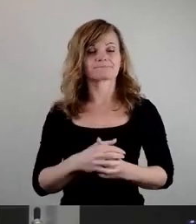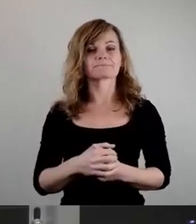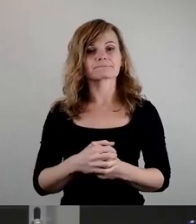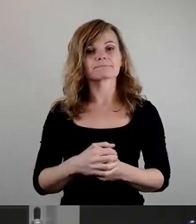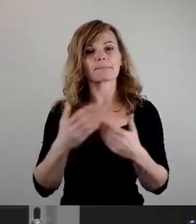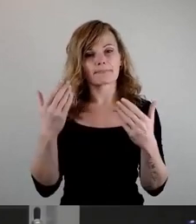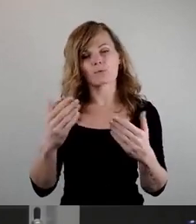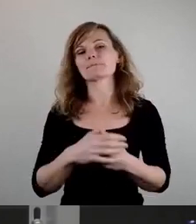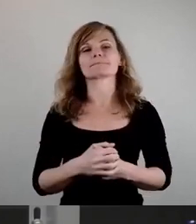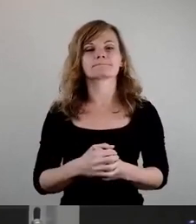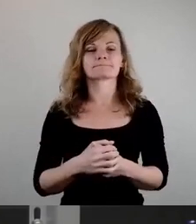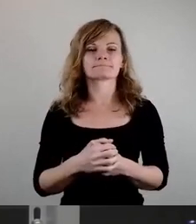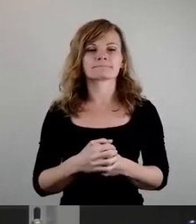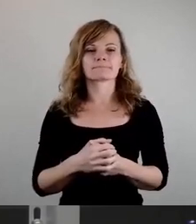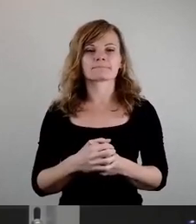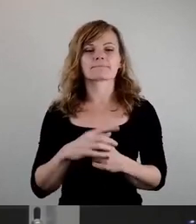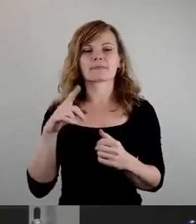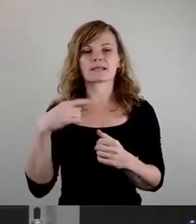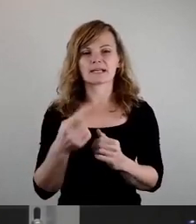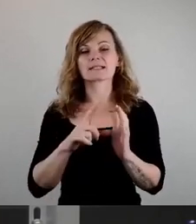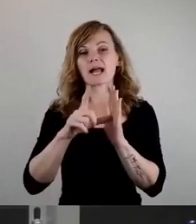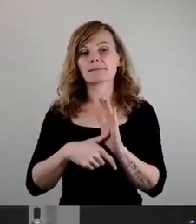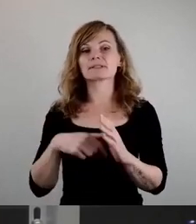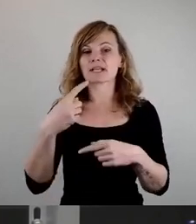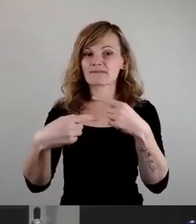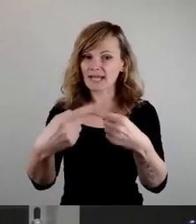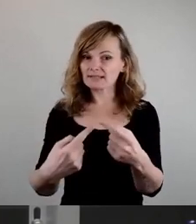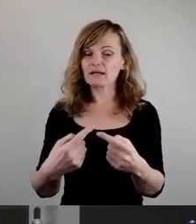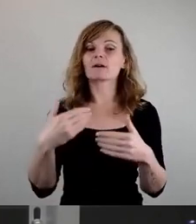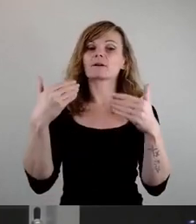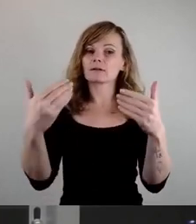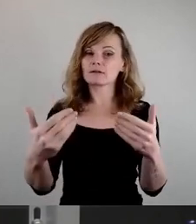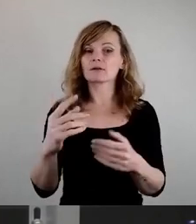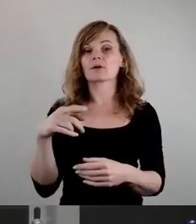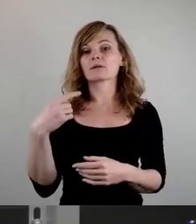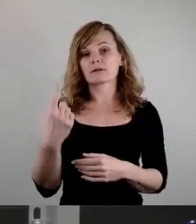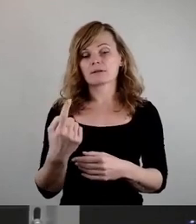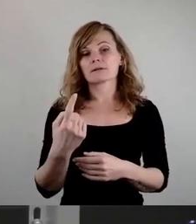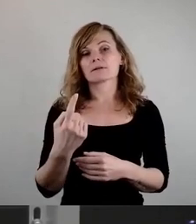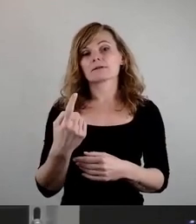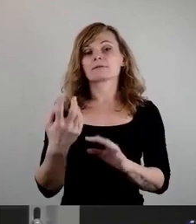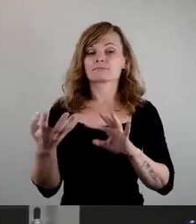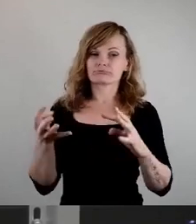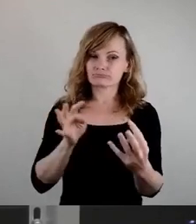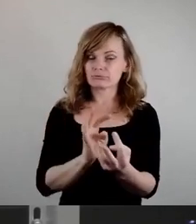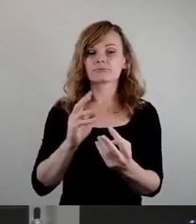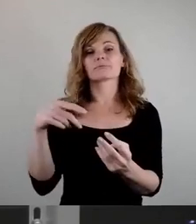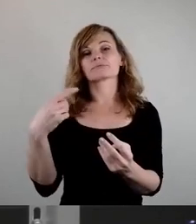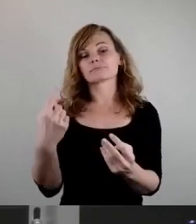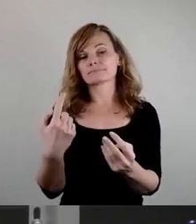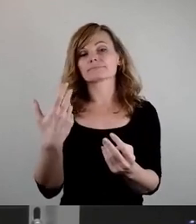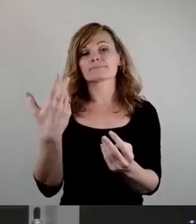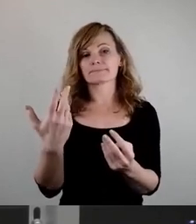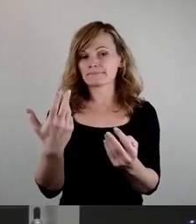Und dann ging noch ein halbes Jahr weiter und dann hat sich das Wording geändert, beziehungsweise dann